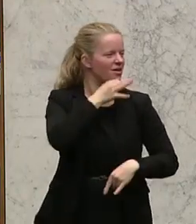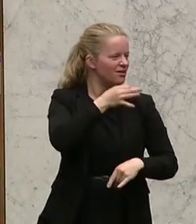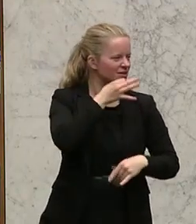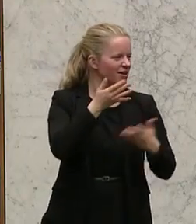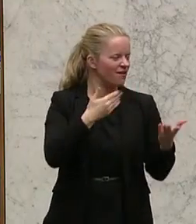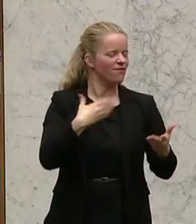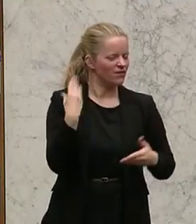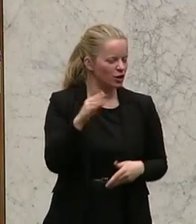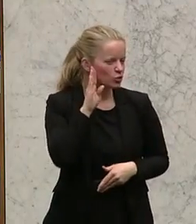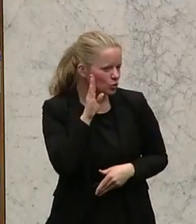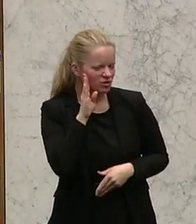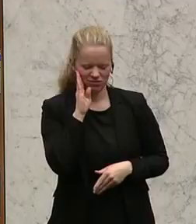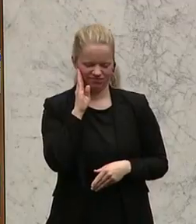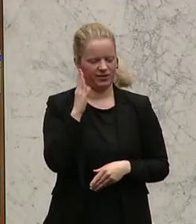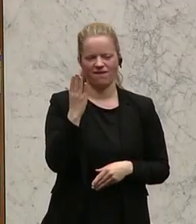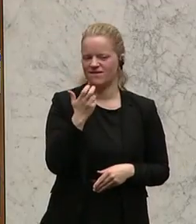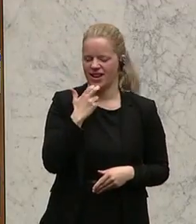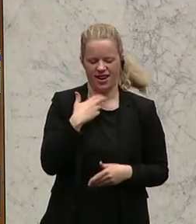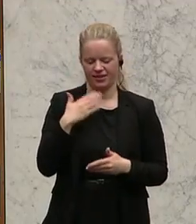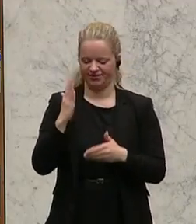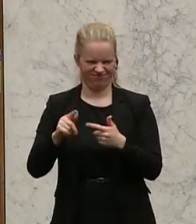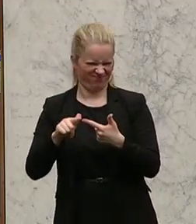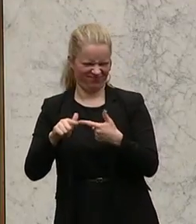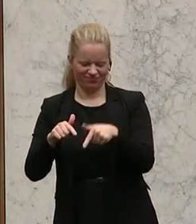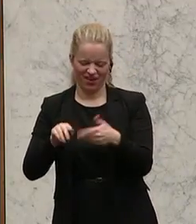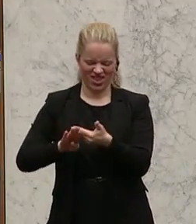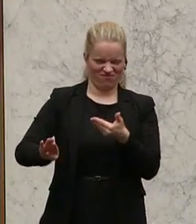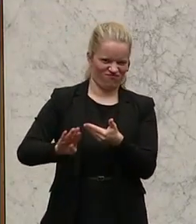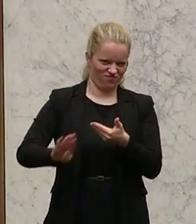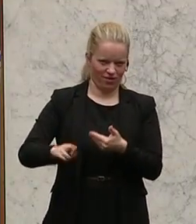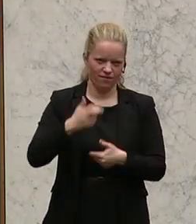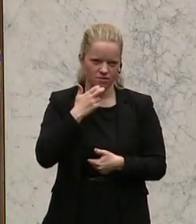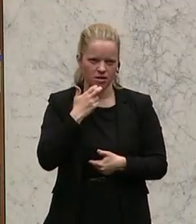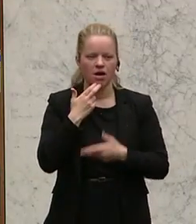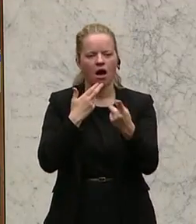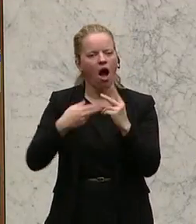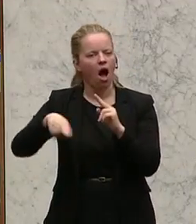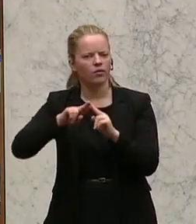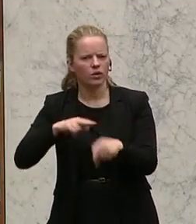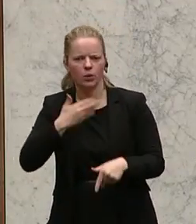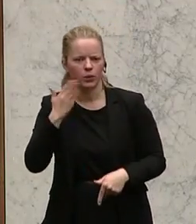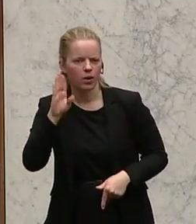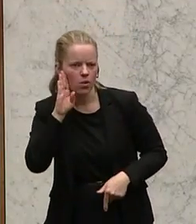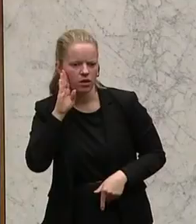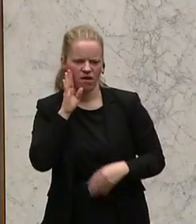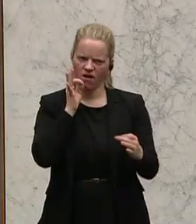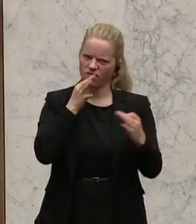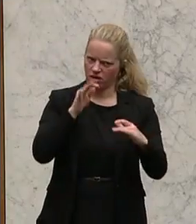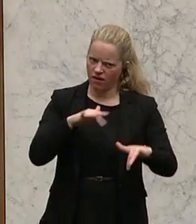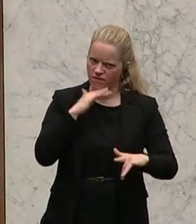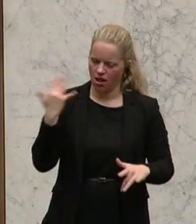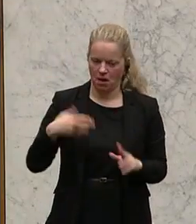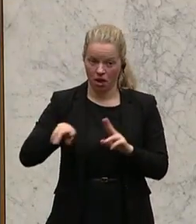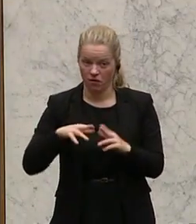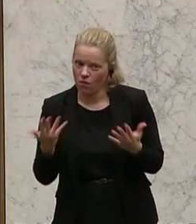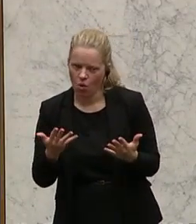letzteres. Ich habe nicht viele Antworten gehört, die Sie auf diese großen Fragen geben können. Na, ich habe Ihnen zugehört. Kollege Muchitsch hat es Ihnen ja auch